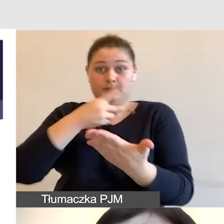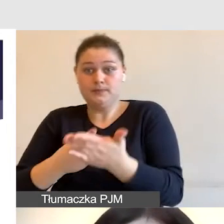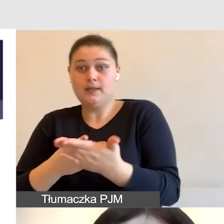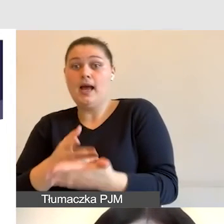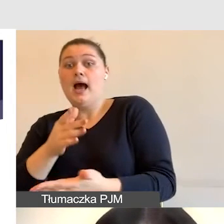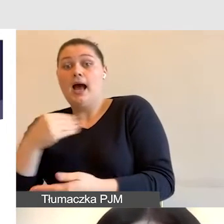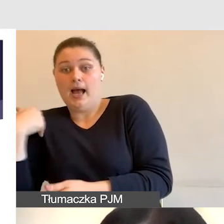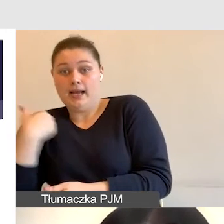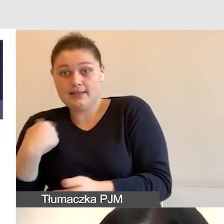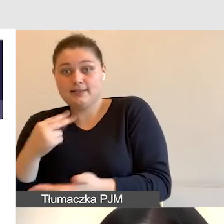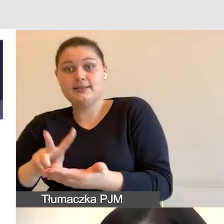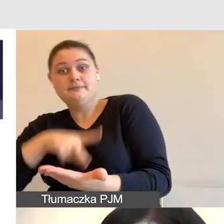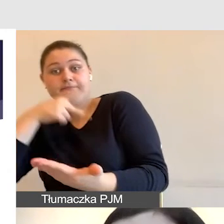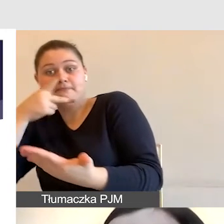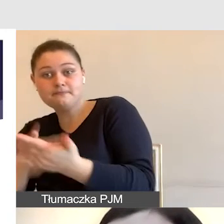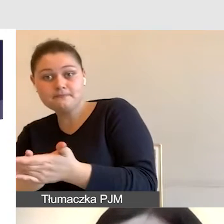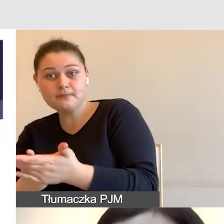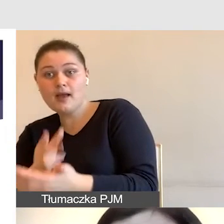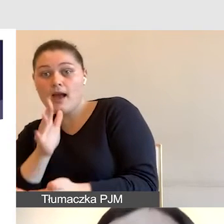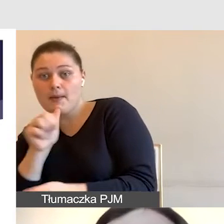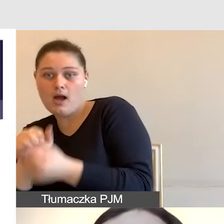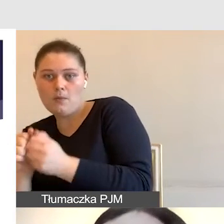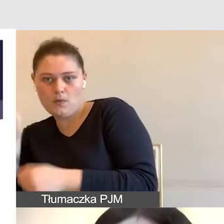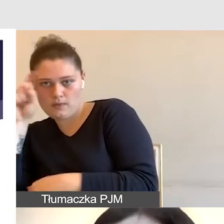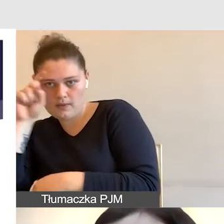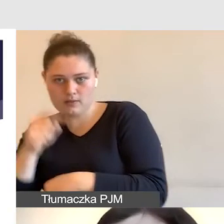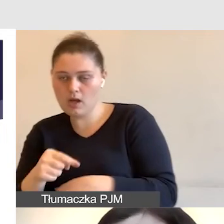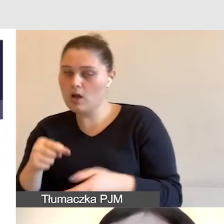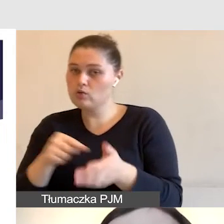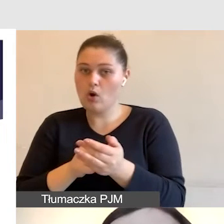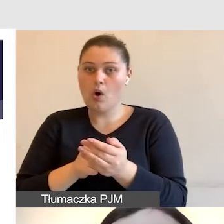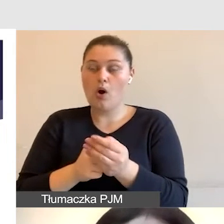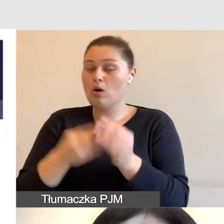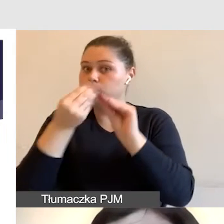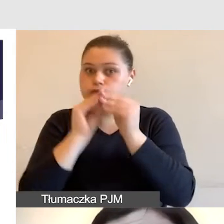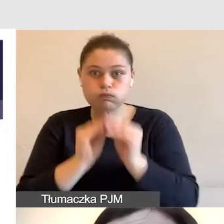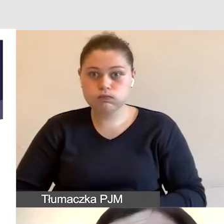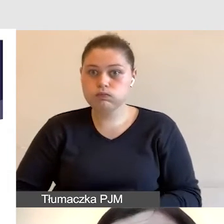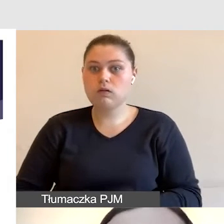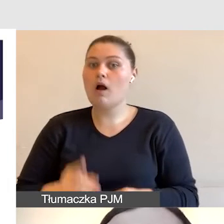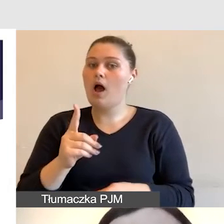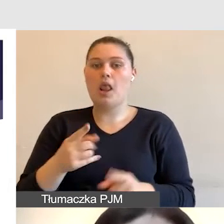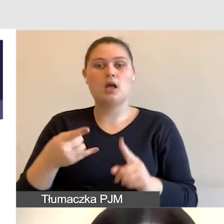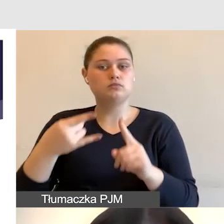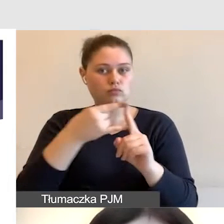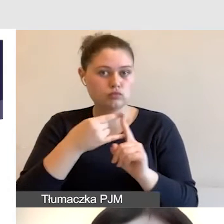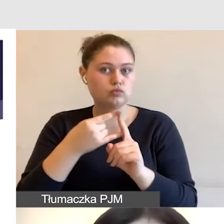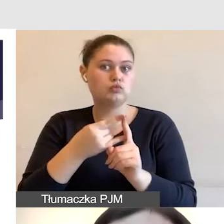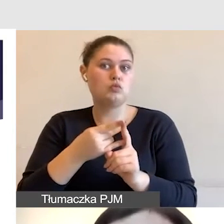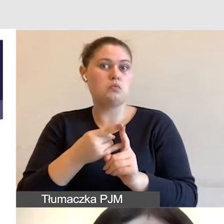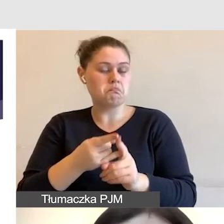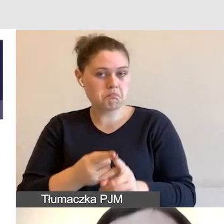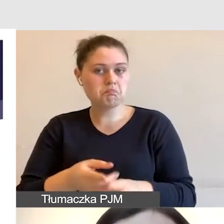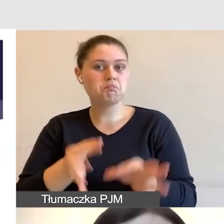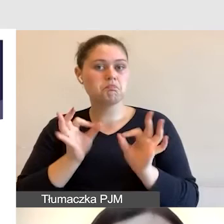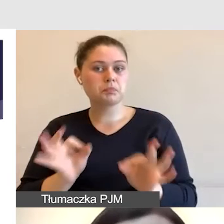było to bardzo skomplikowane tłumaczenie, ale Zoom również, o ile na początku pandemii nie miał takiego rozwiązania, dziś również je